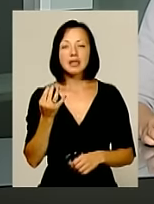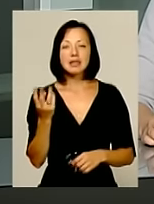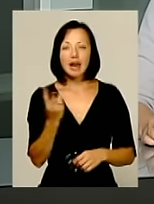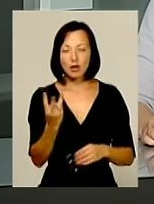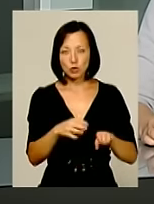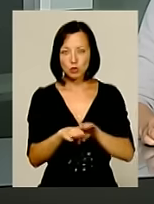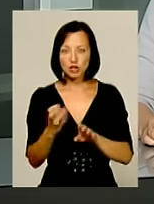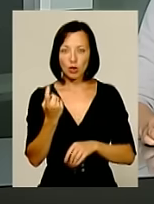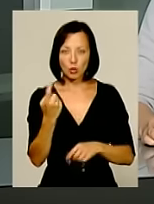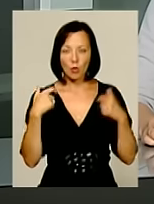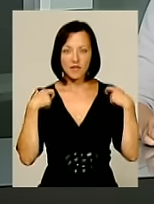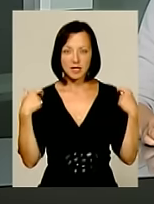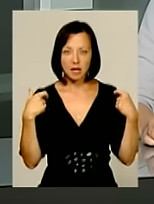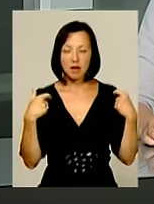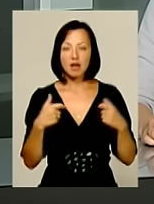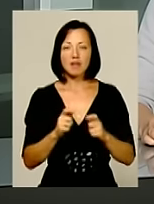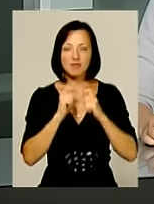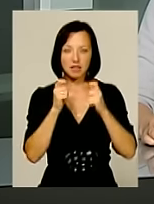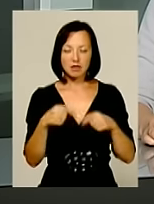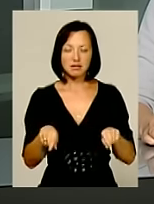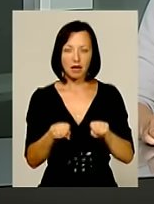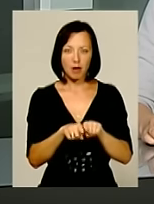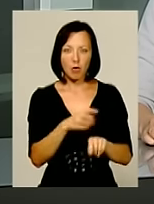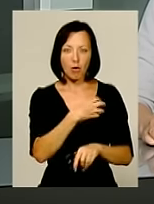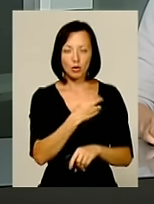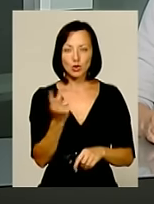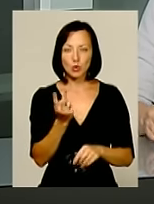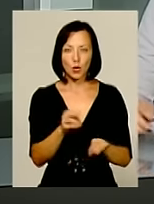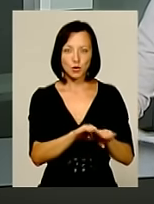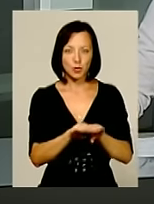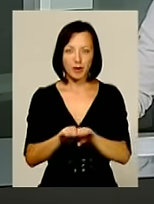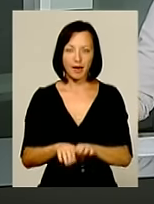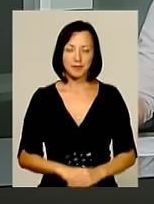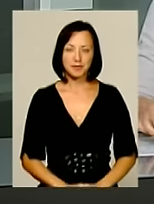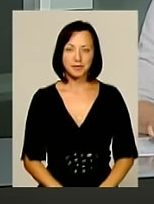Ще одного офіцера вісімки відзначили таким же орденом 2-го ступеня.